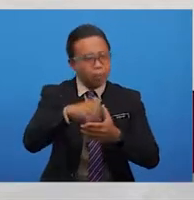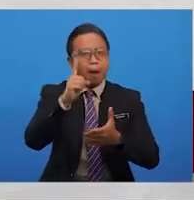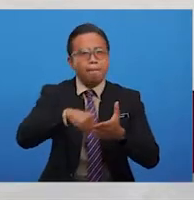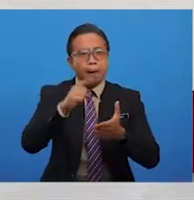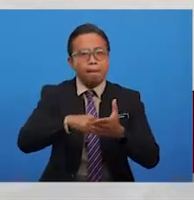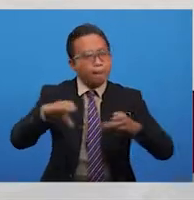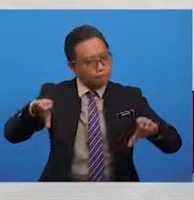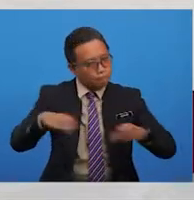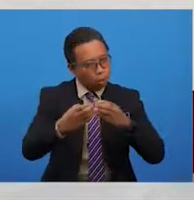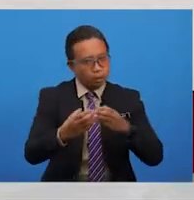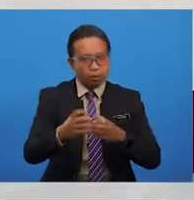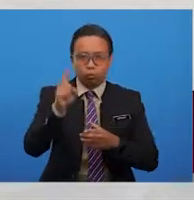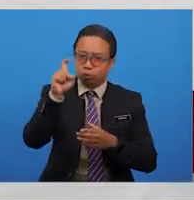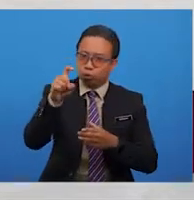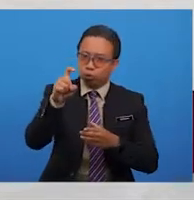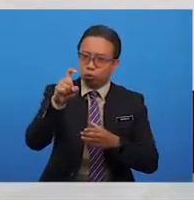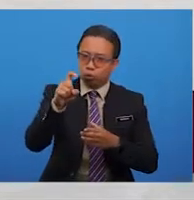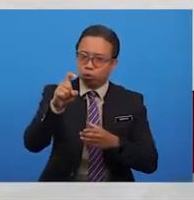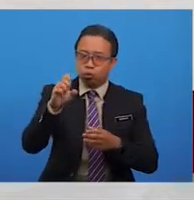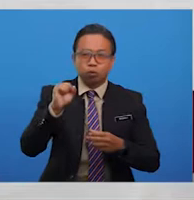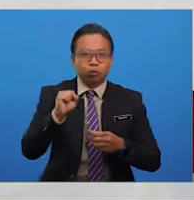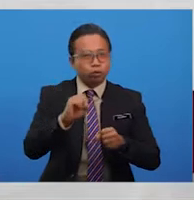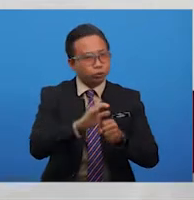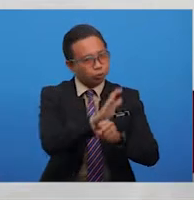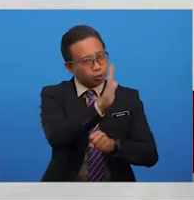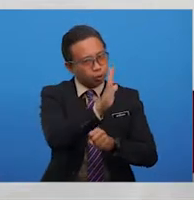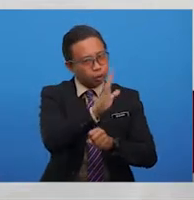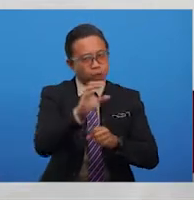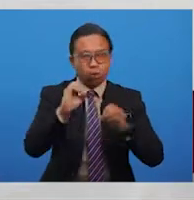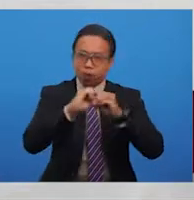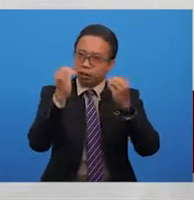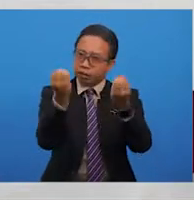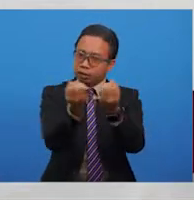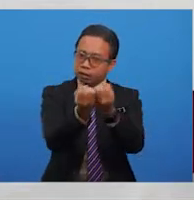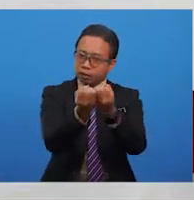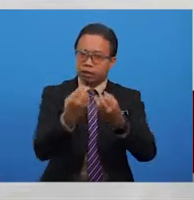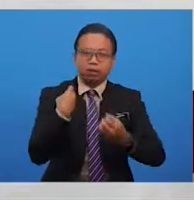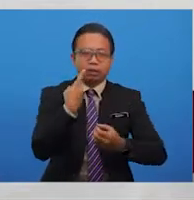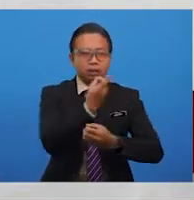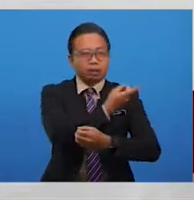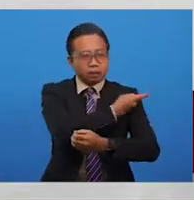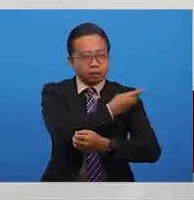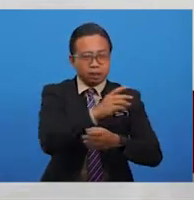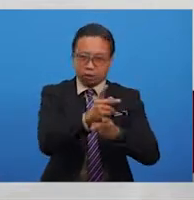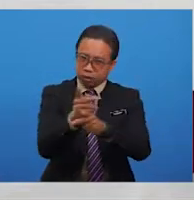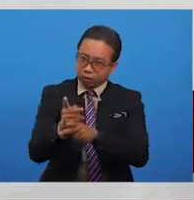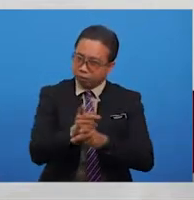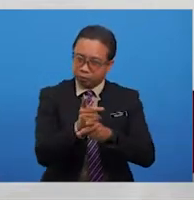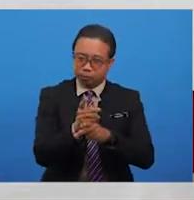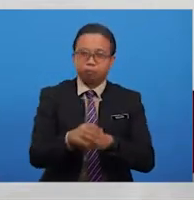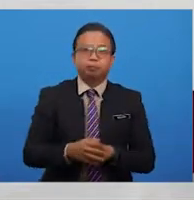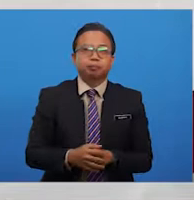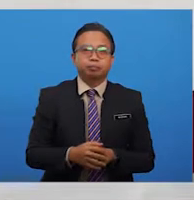perbuatan demi memastikan kesempurnaan sesuatu organisasi yang kita pimpin. Seterusnya,